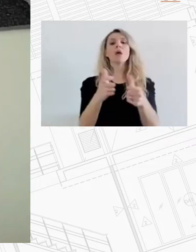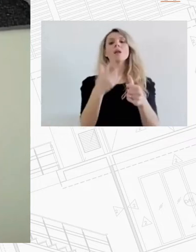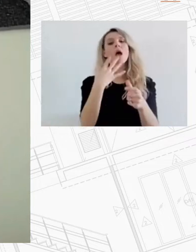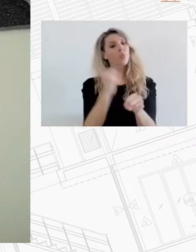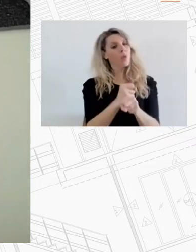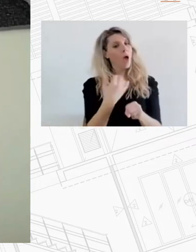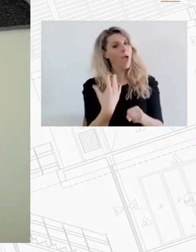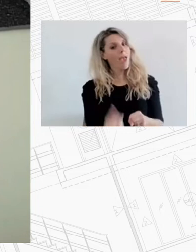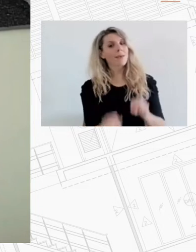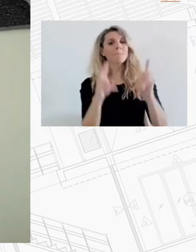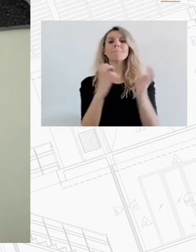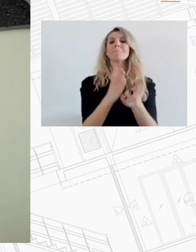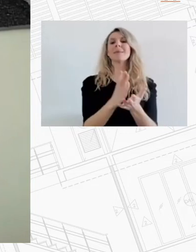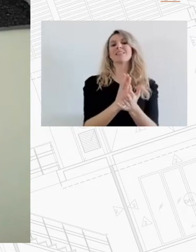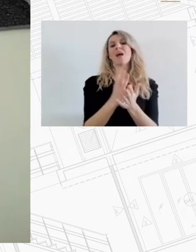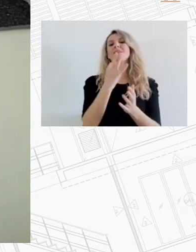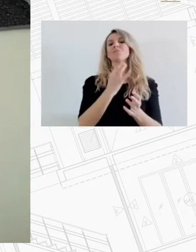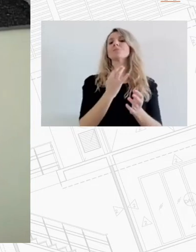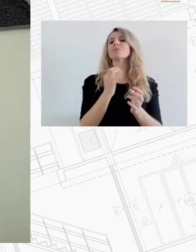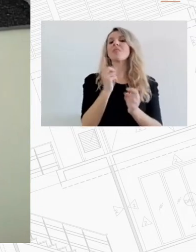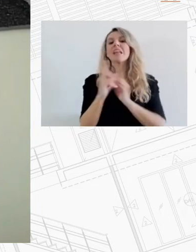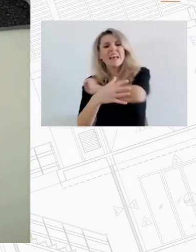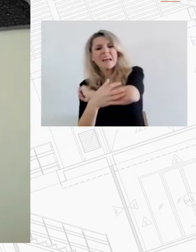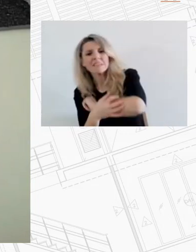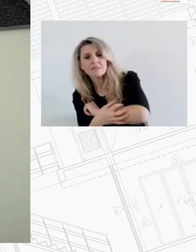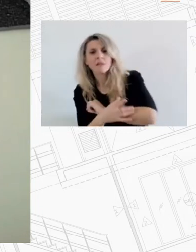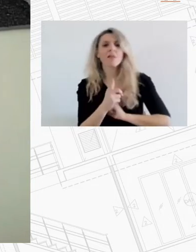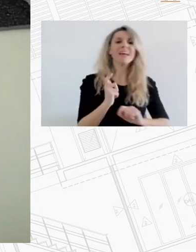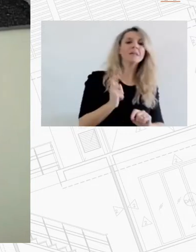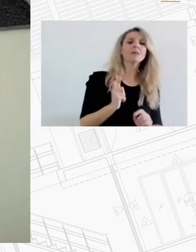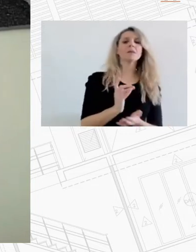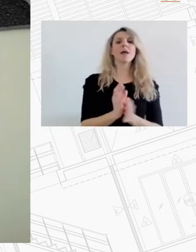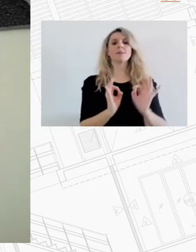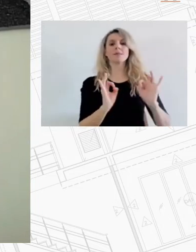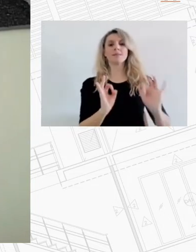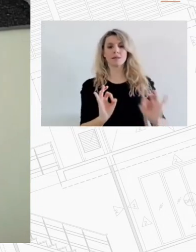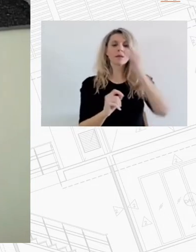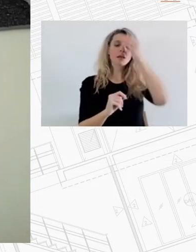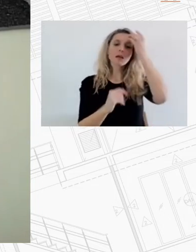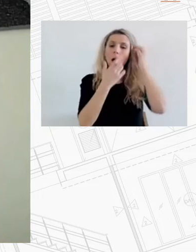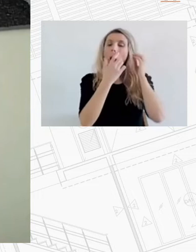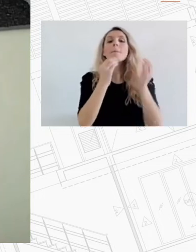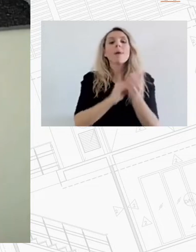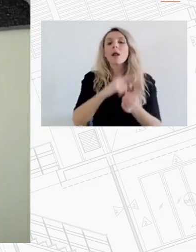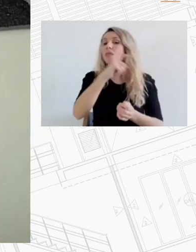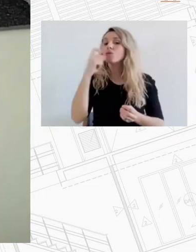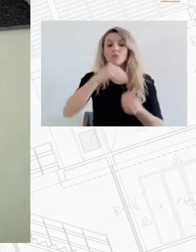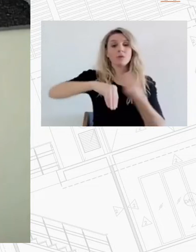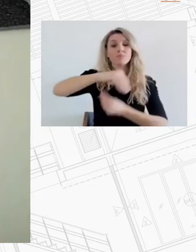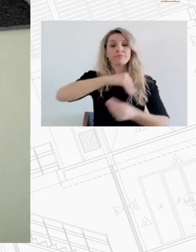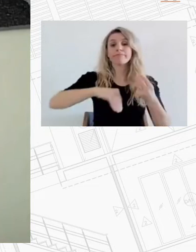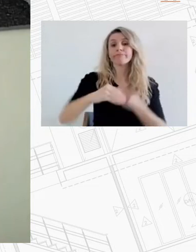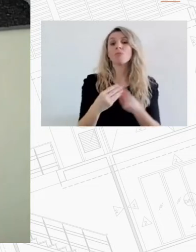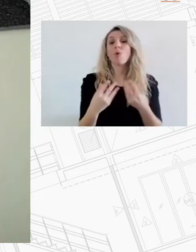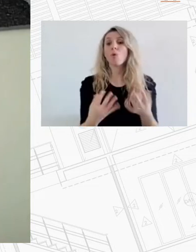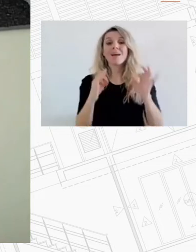Οι αγορές κατοικίας έχουν καθαρά τοπικά χαρακτηριστικά διαφέρουν από πόλη σε πόλη και ακριβώς γι' αυτό το λόγο